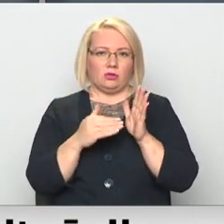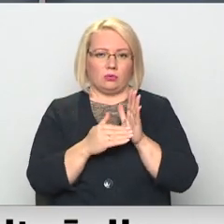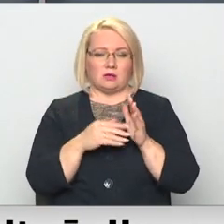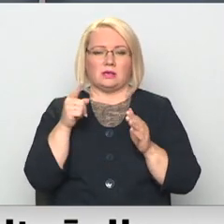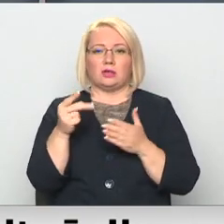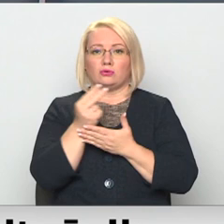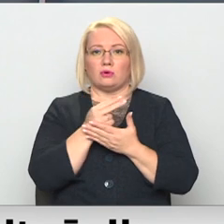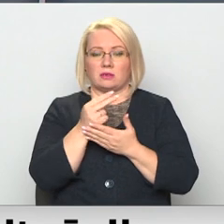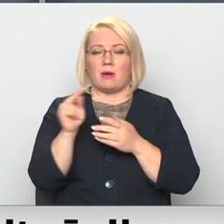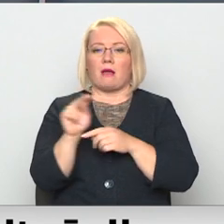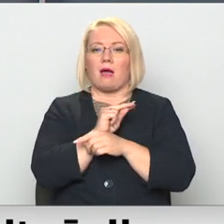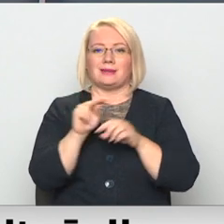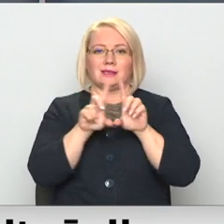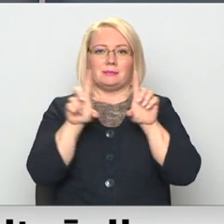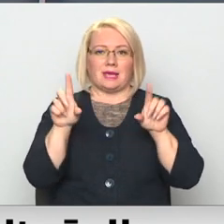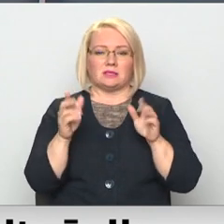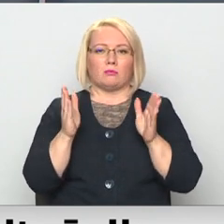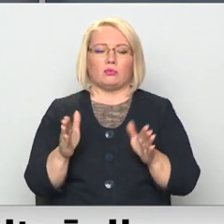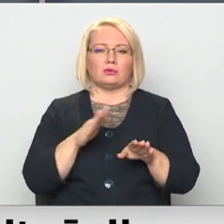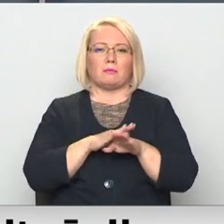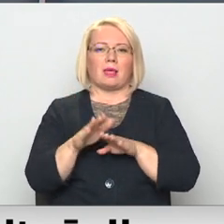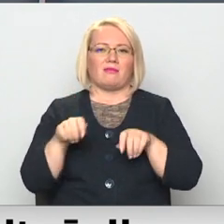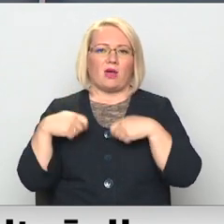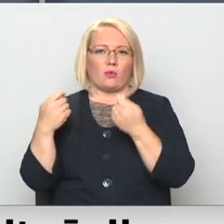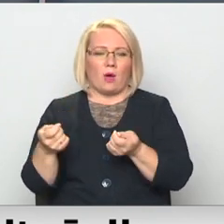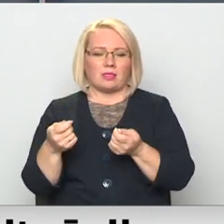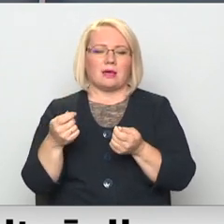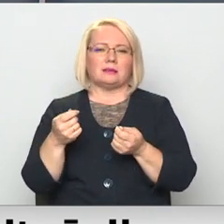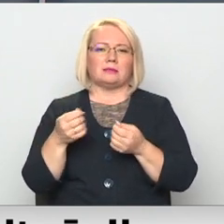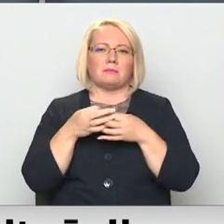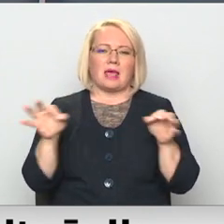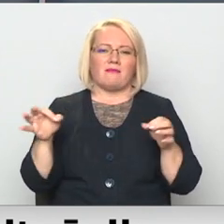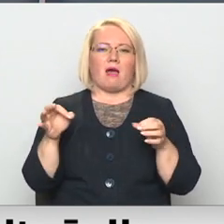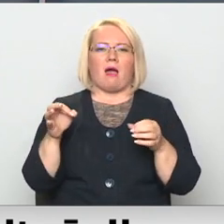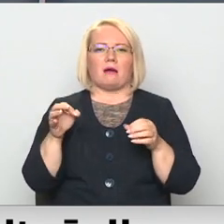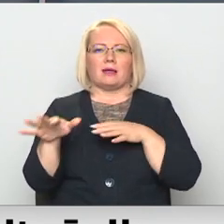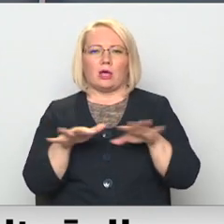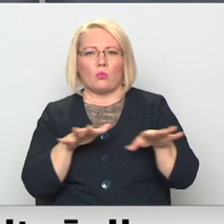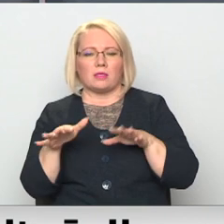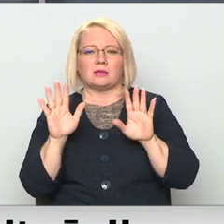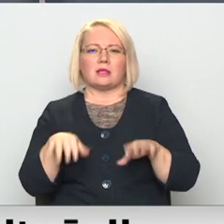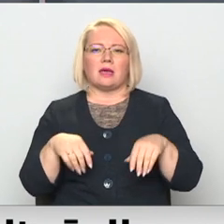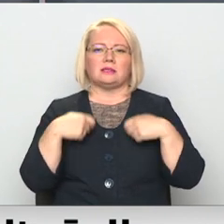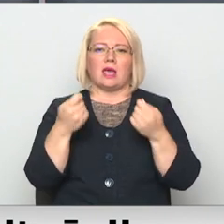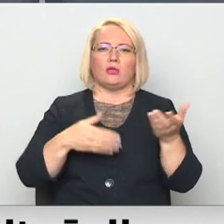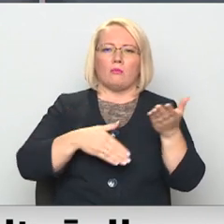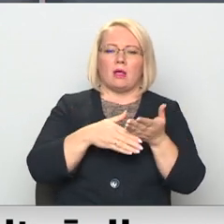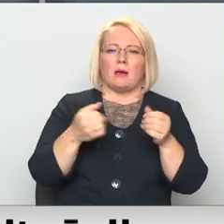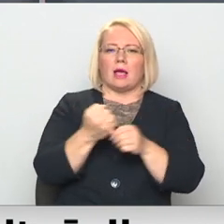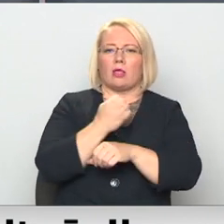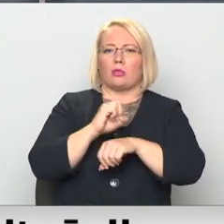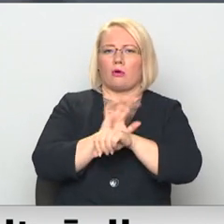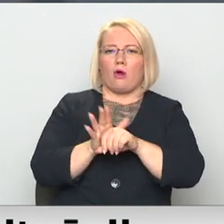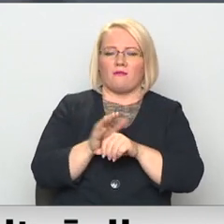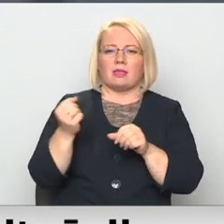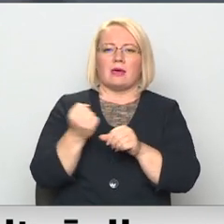Tas nozīmē, ka ārstniecības iestādes būs pilnvarotas brīvāk rīkoties ar saviem resursiem, lai sniegtu palīdzību gan Covid-19, gan